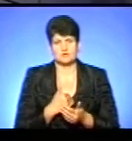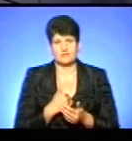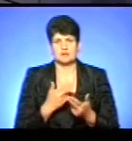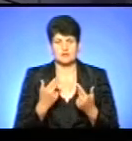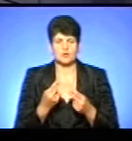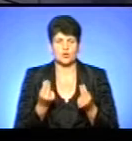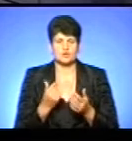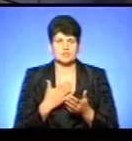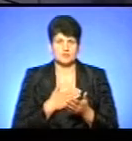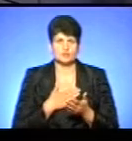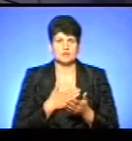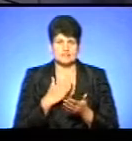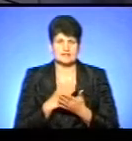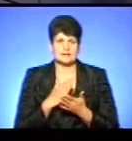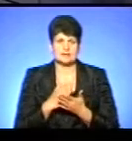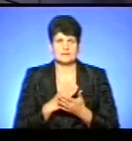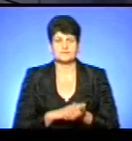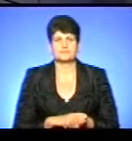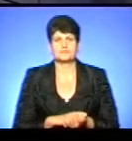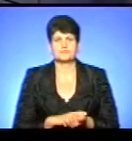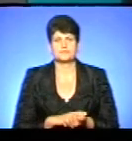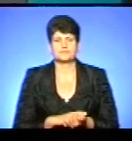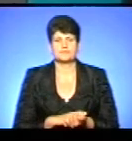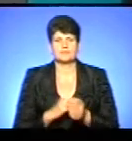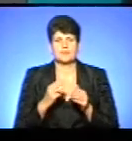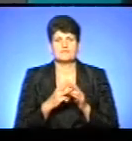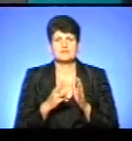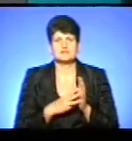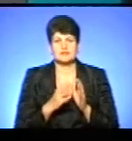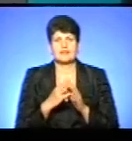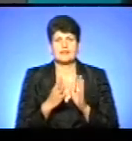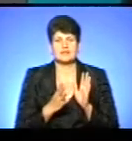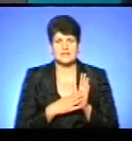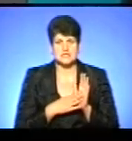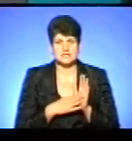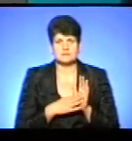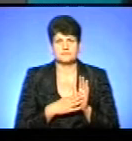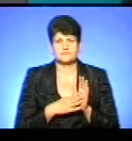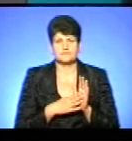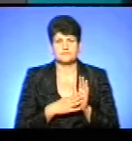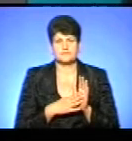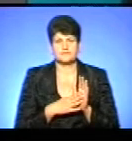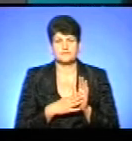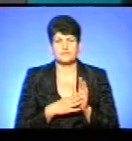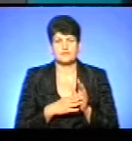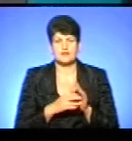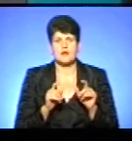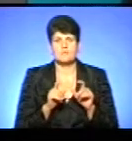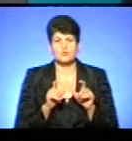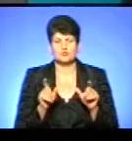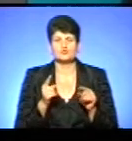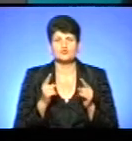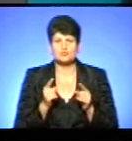гроші є в нас, кошти є, так що, я думаю, що... 18-19 амбулаторій, так, ви казали? Так. Чому саме